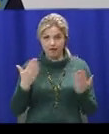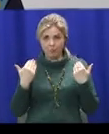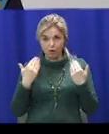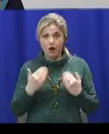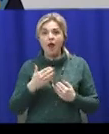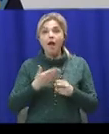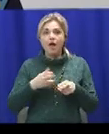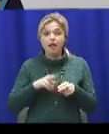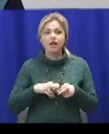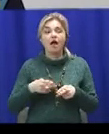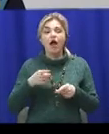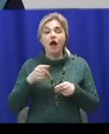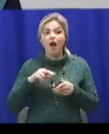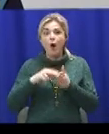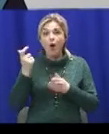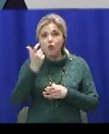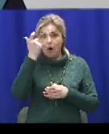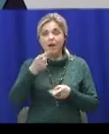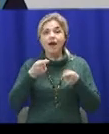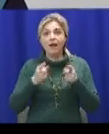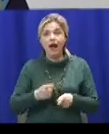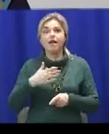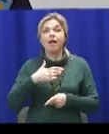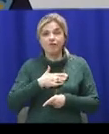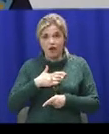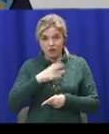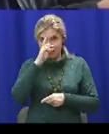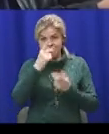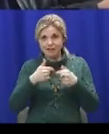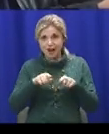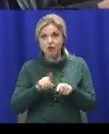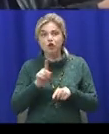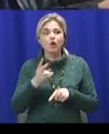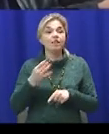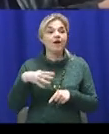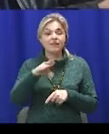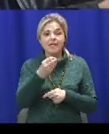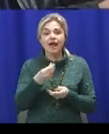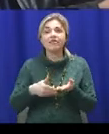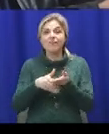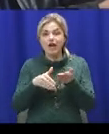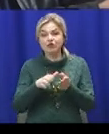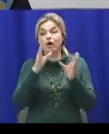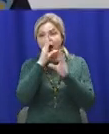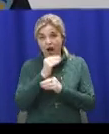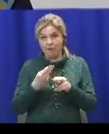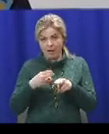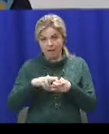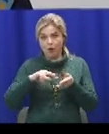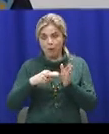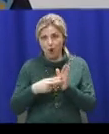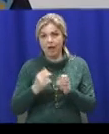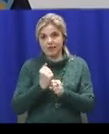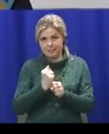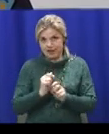реалії нашої країни такови, що не всі інвестори способні витримувати в нашій країні. Вони розвернулися і йшли, і відмовлялися з цього проєкту. Але, тим не мені, місто не